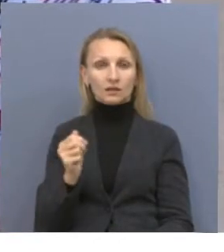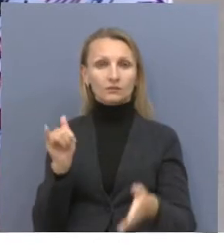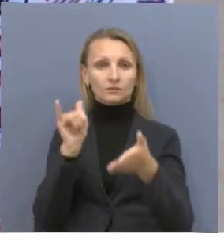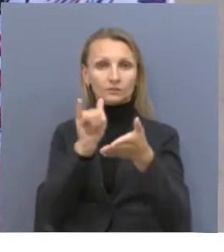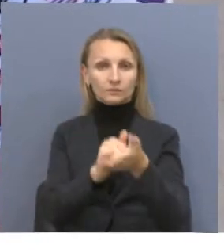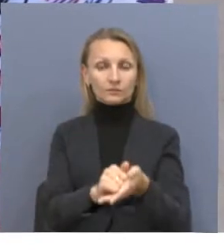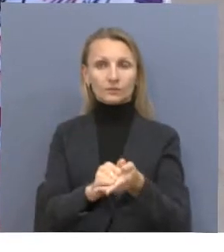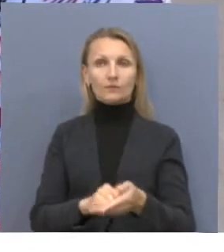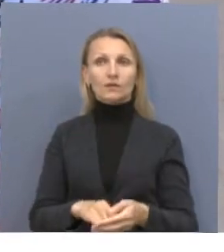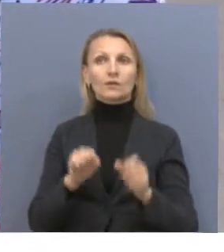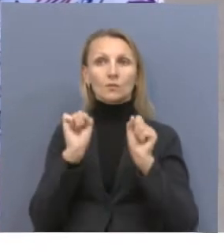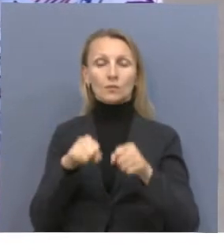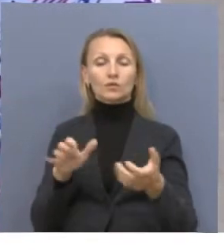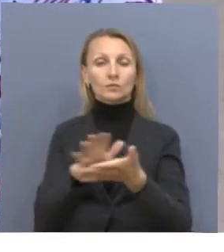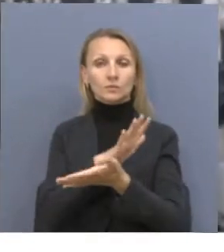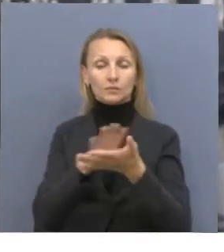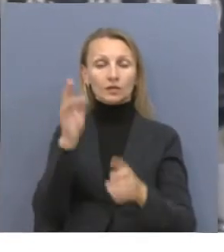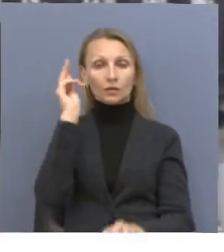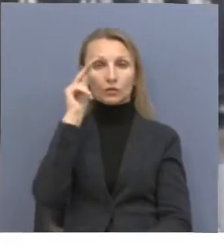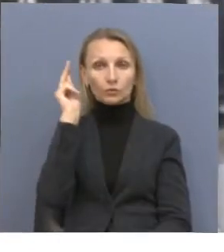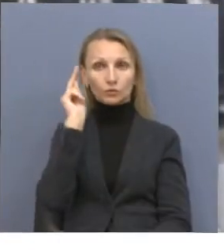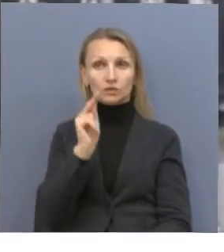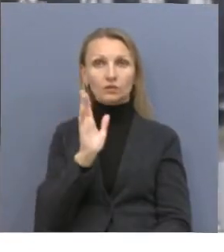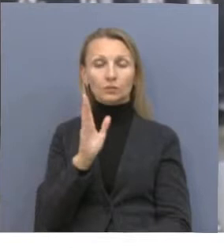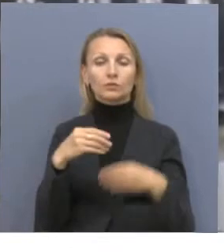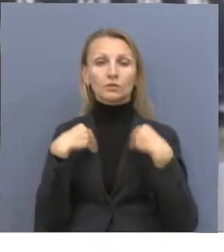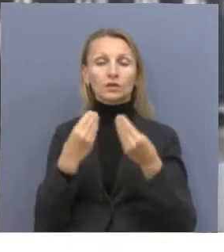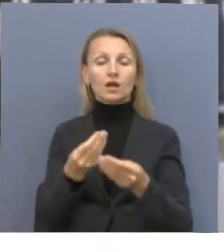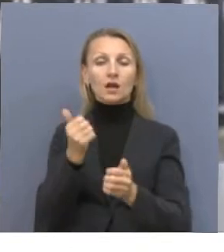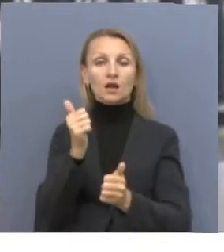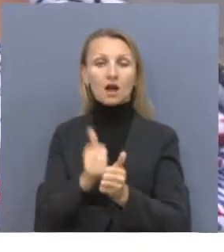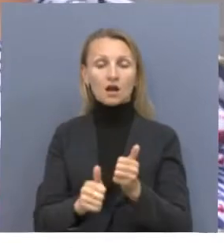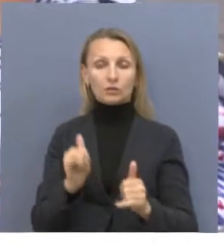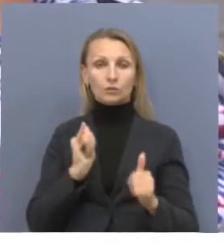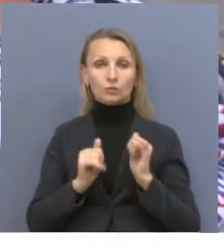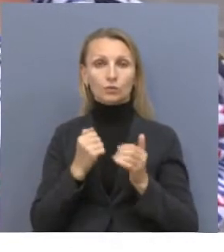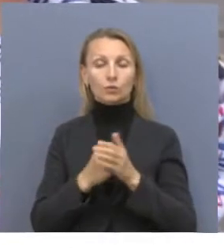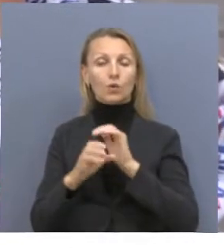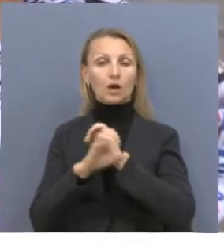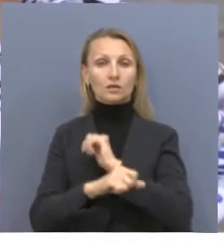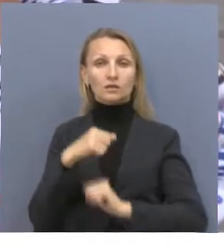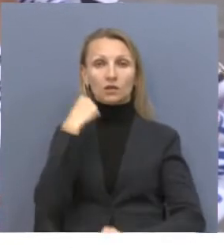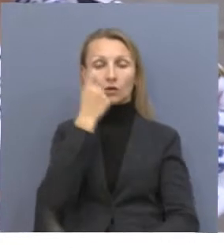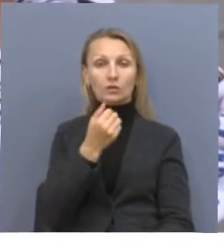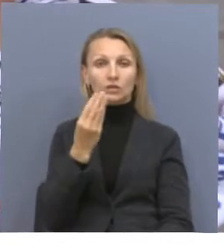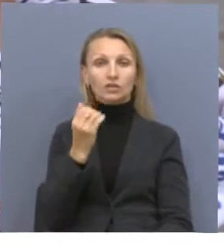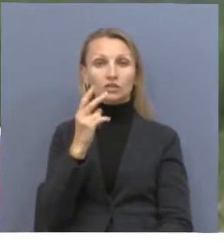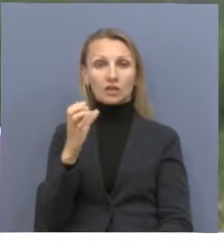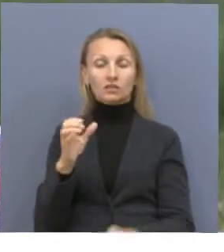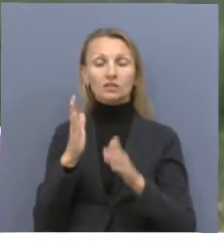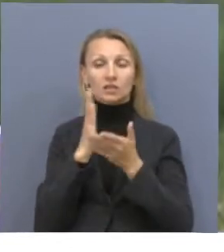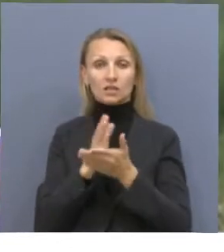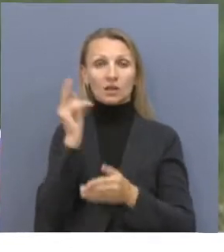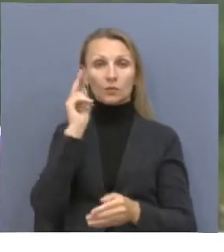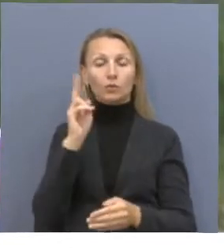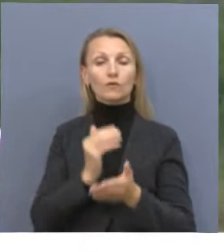Возможность бесплатно пройти данный курс будет предоставлена каждому преподавателю до конца года. Шанс обучиться есть и у студентов высших